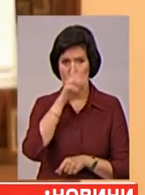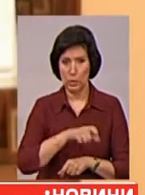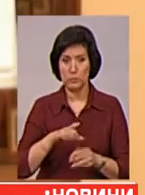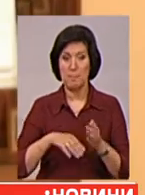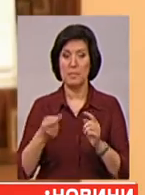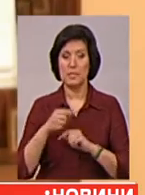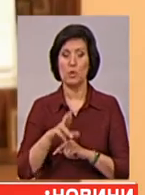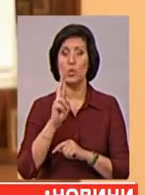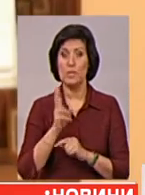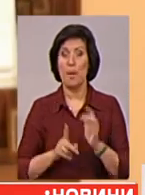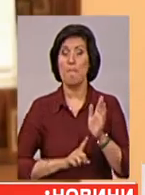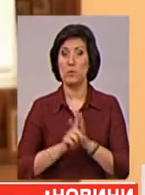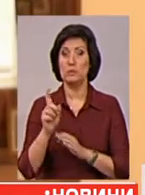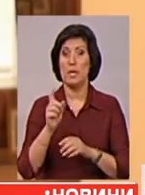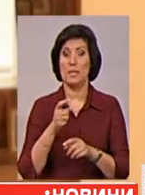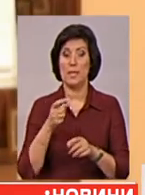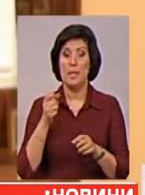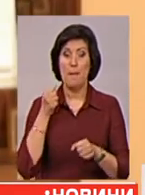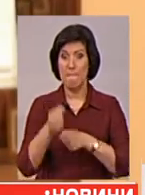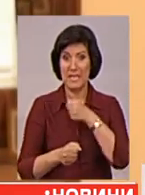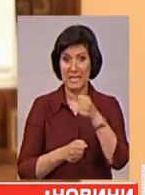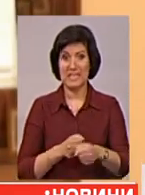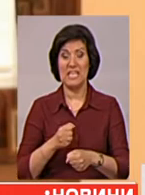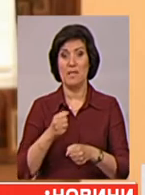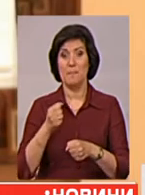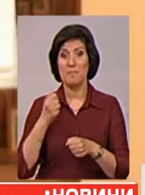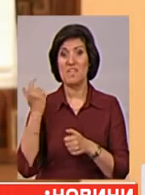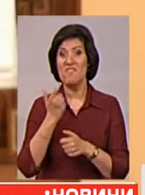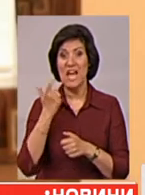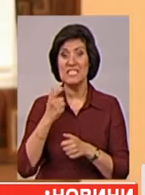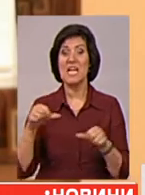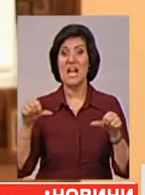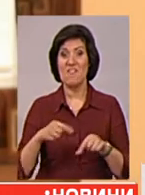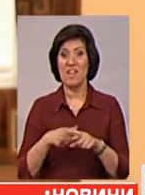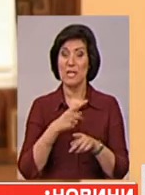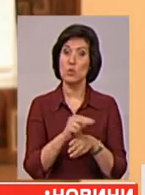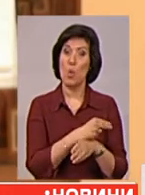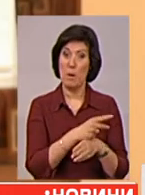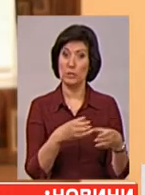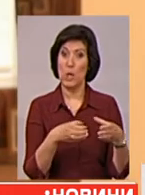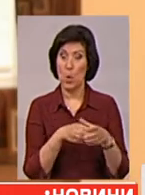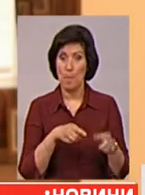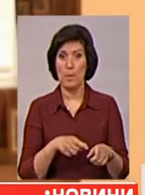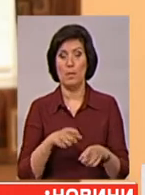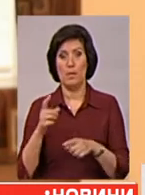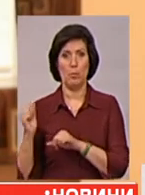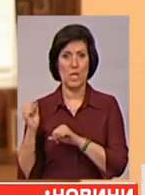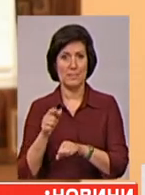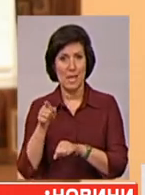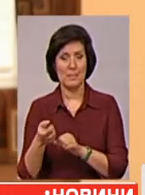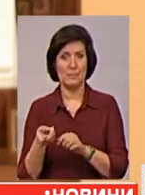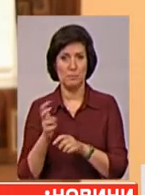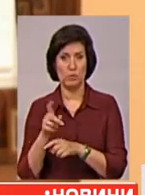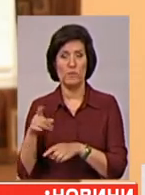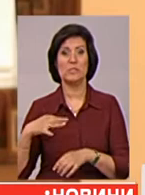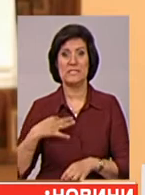Після того, як почали бити вказаного власника кафе, який зробив зауваження в цій компанії, йому на захист прийшов його син.